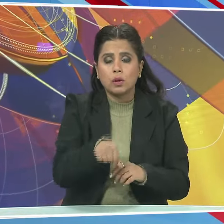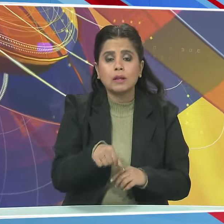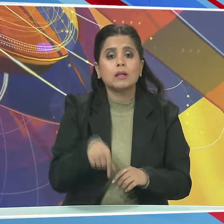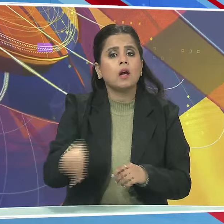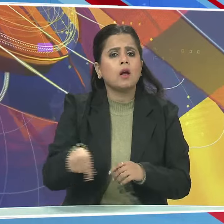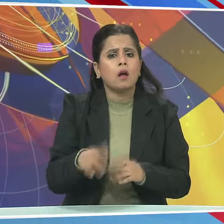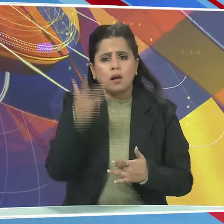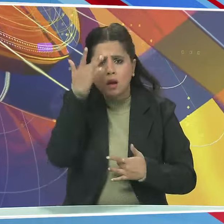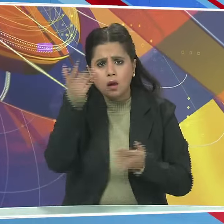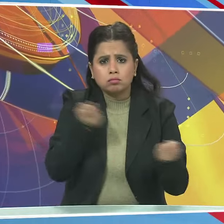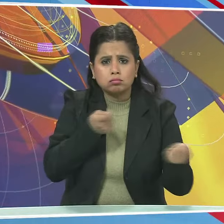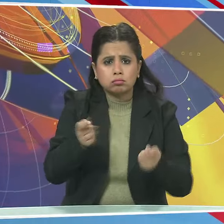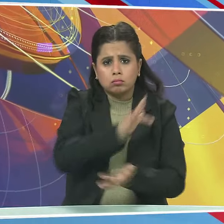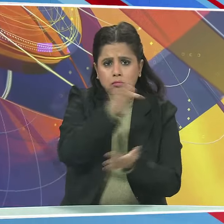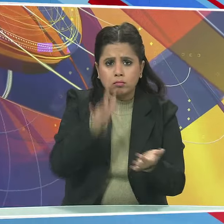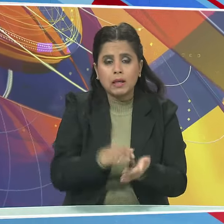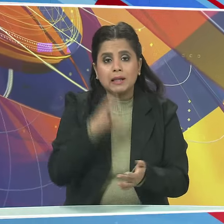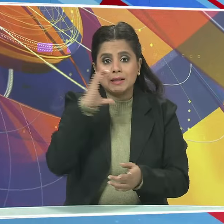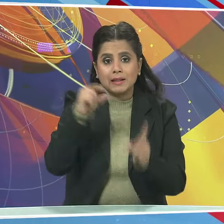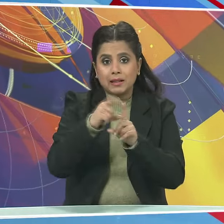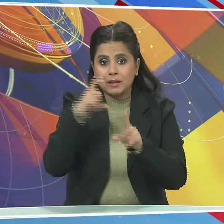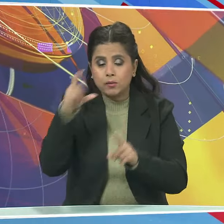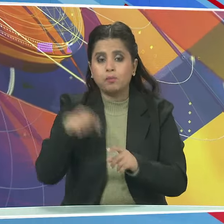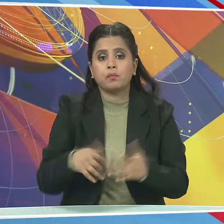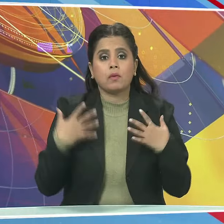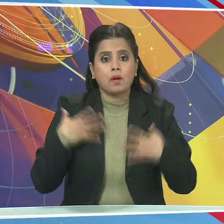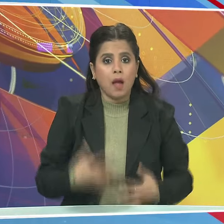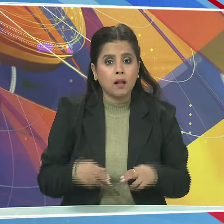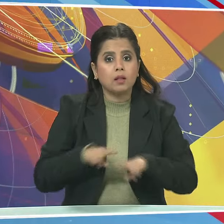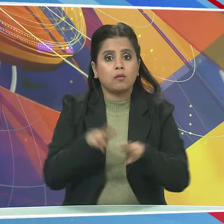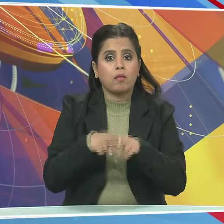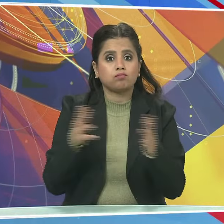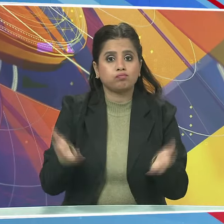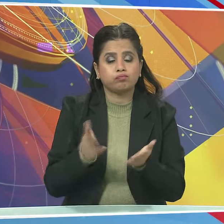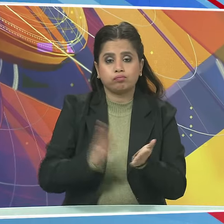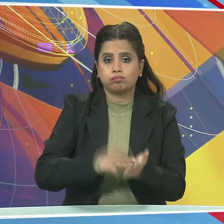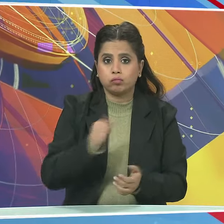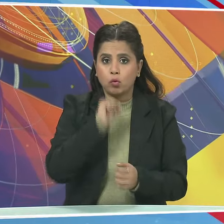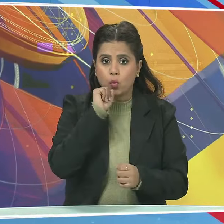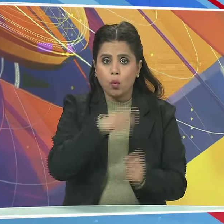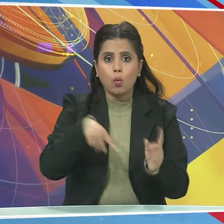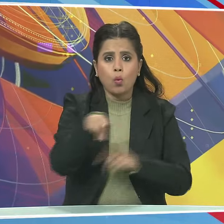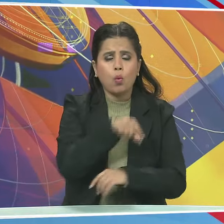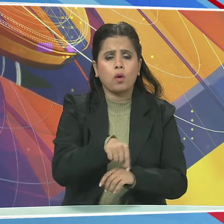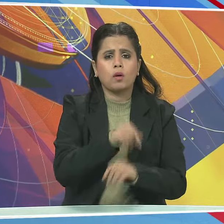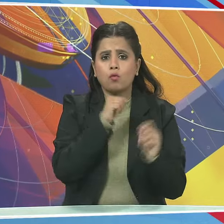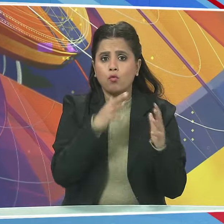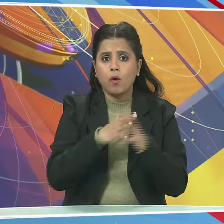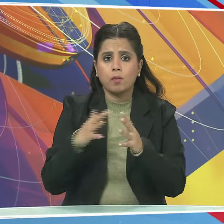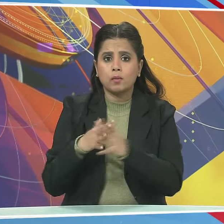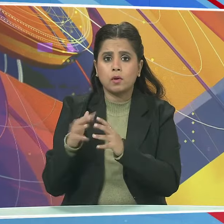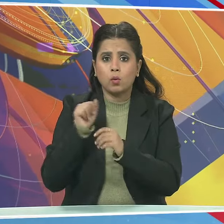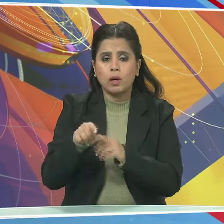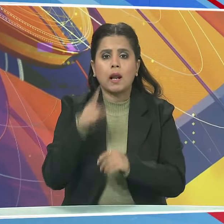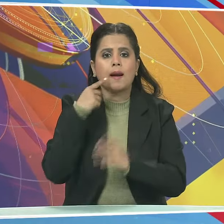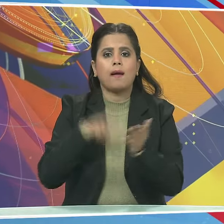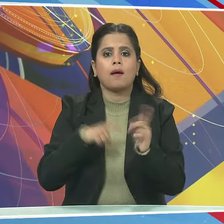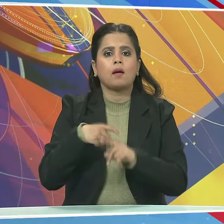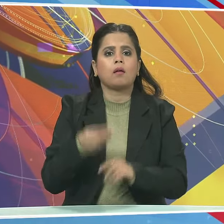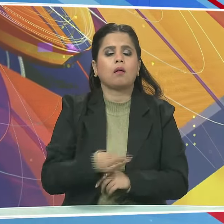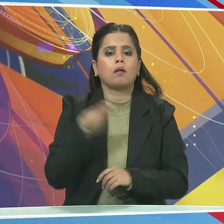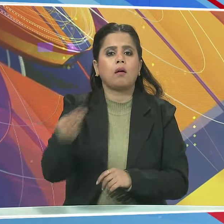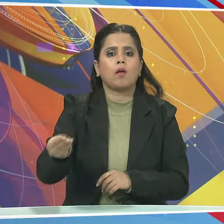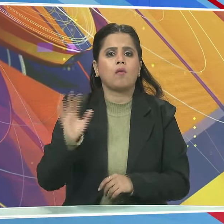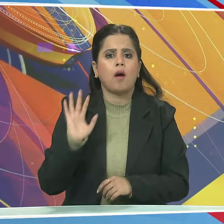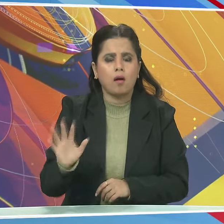नियंत्रक केंद्र और स्वास्त और परिवार कल्याण मंत्राले सरकार की प्रतिष्ठित वेब साइटों के लिंक प्रदान किये गए